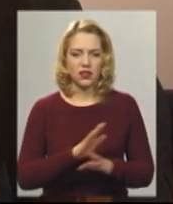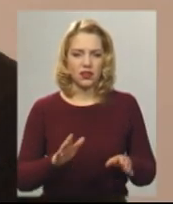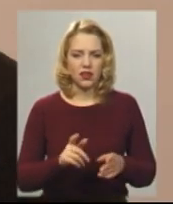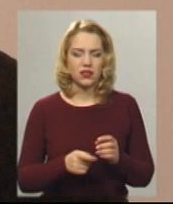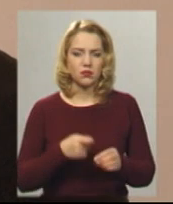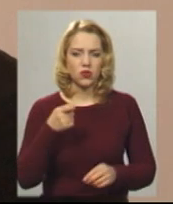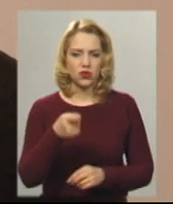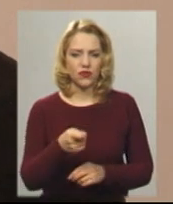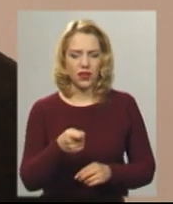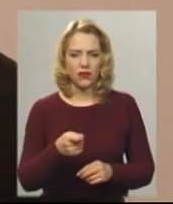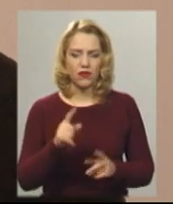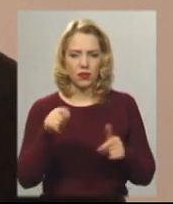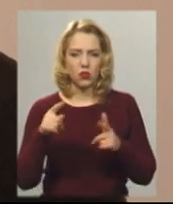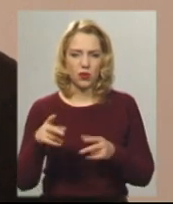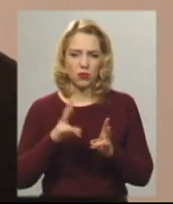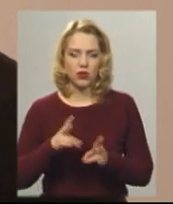потерпілих.